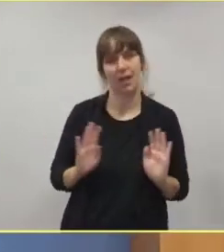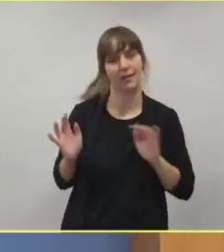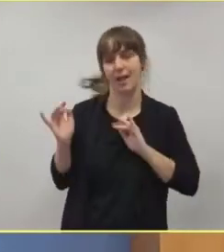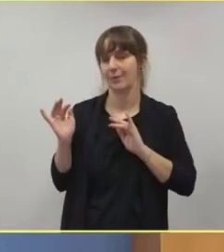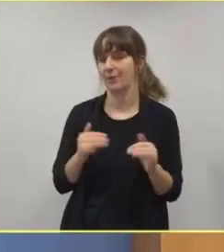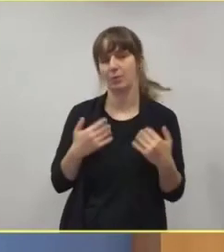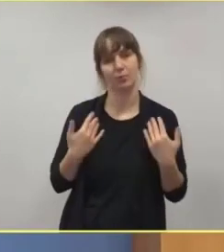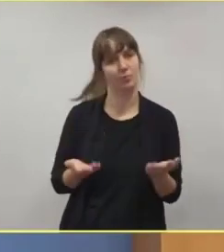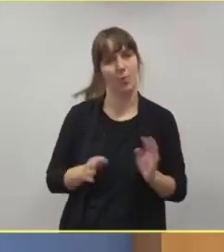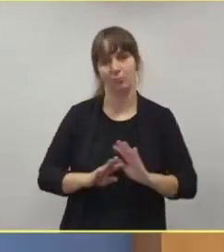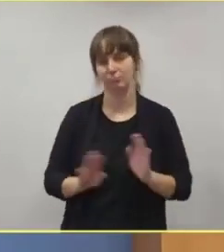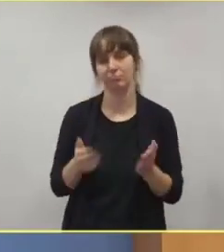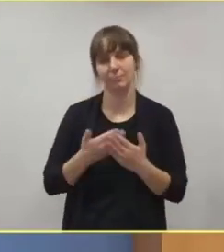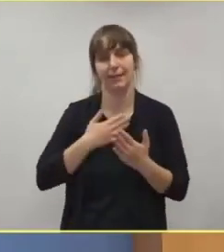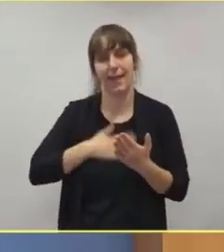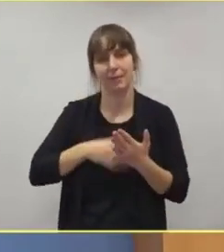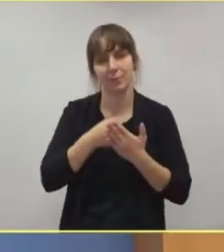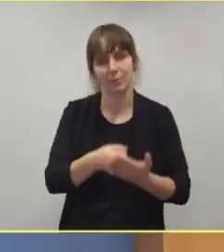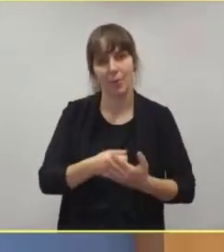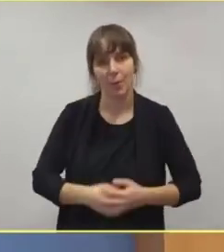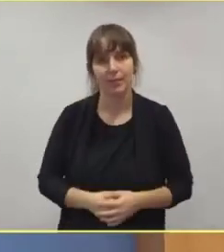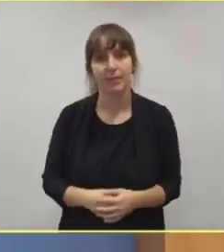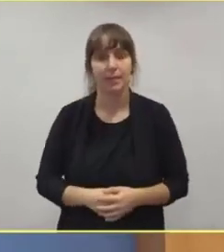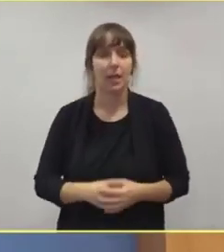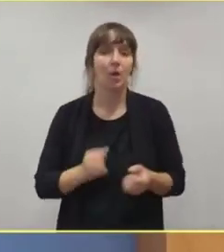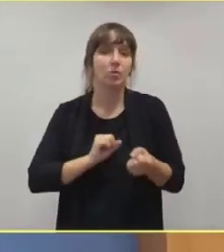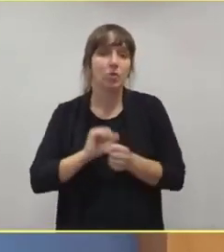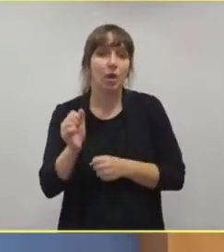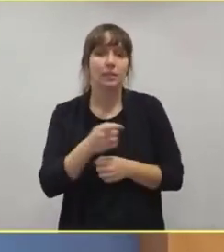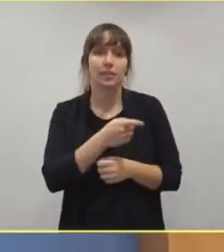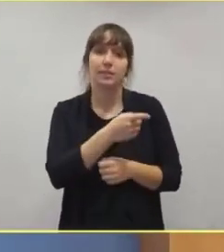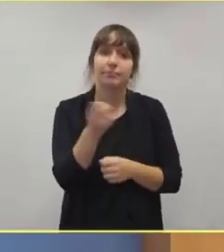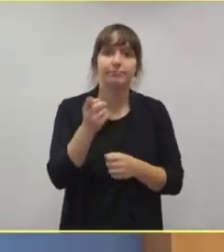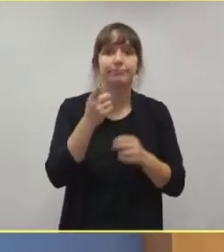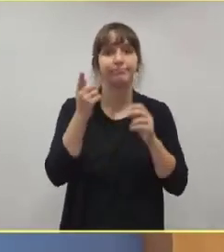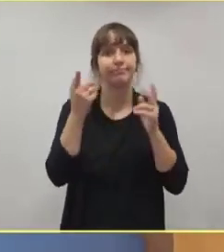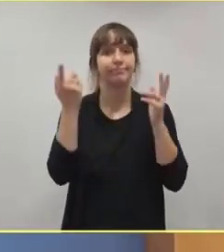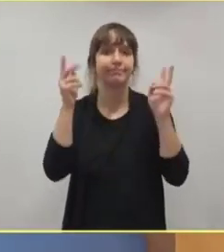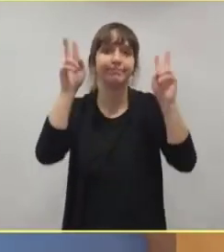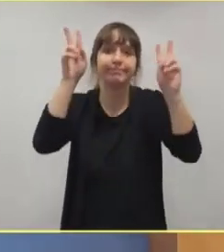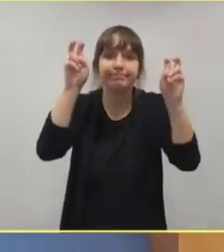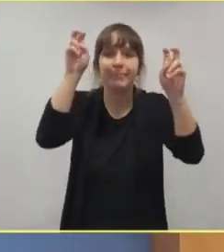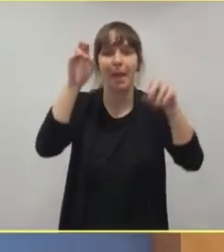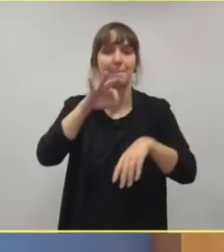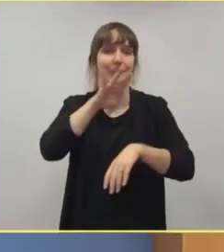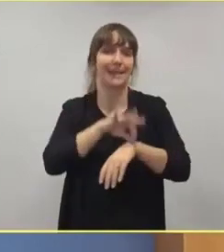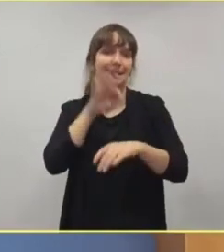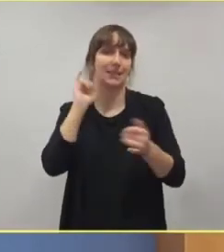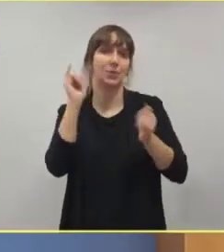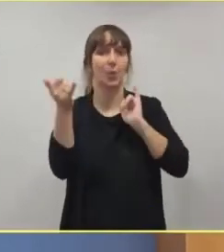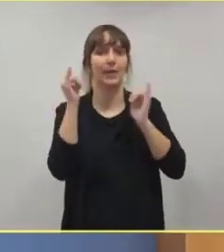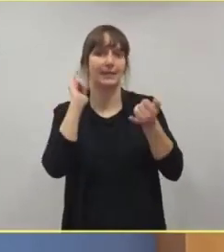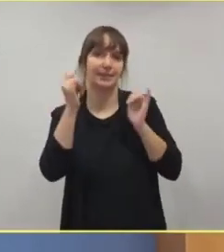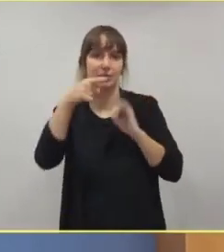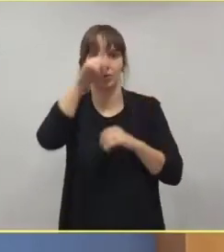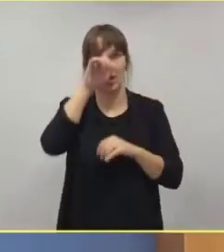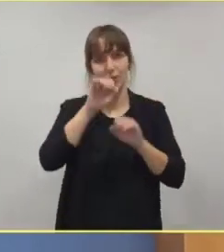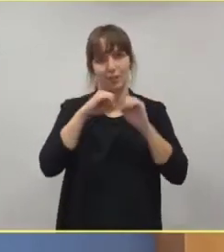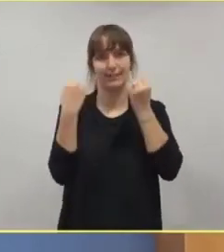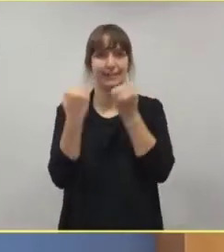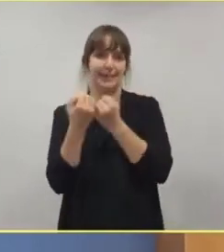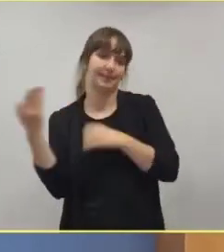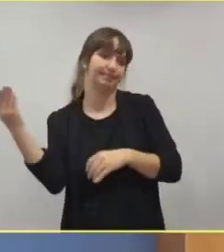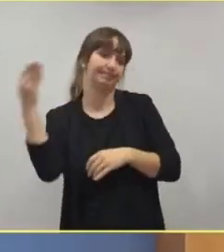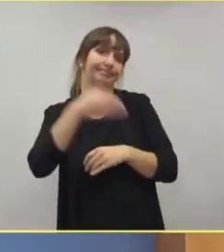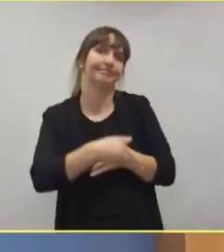und ansonsten wenn sie auf Medizintouristen anspielen. Das ist kein Thema.